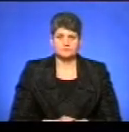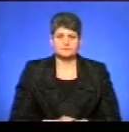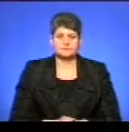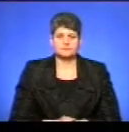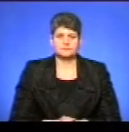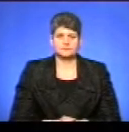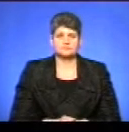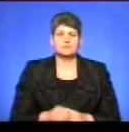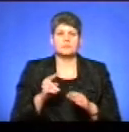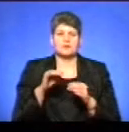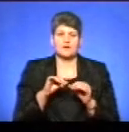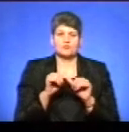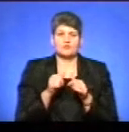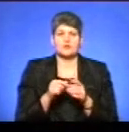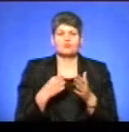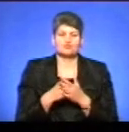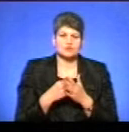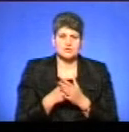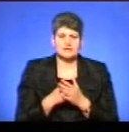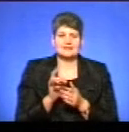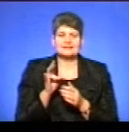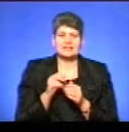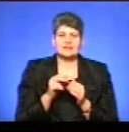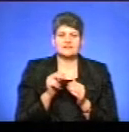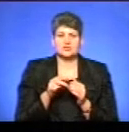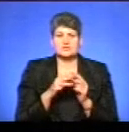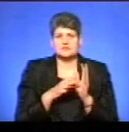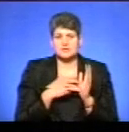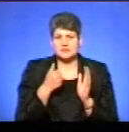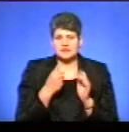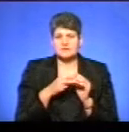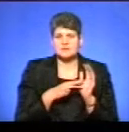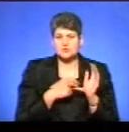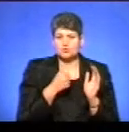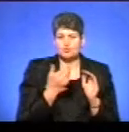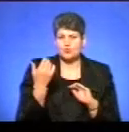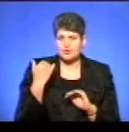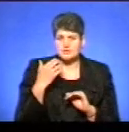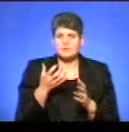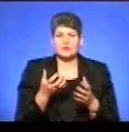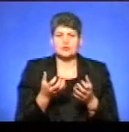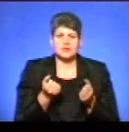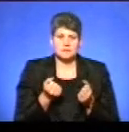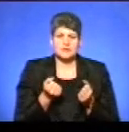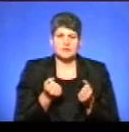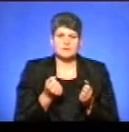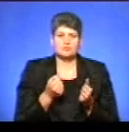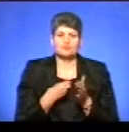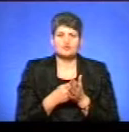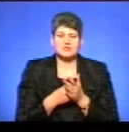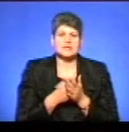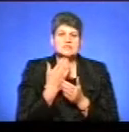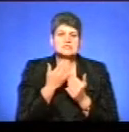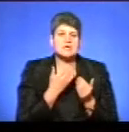При формуванні бюджету на 2018 рік, в 2018 році ми отримали бюджетні